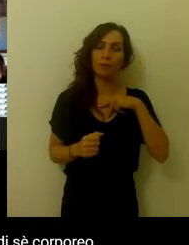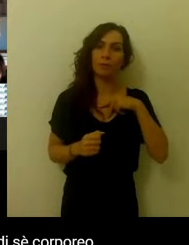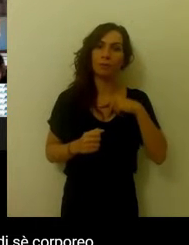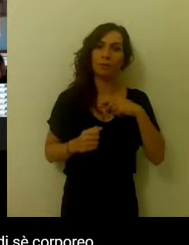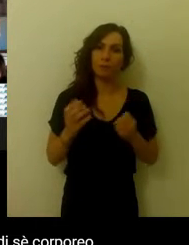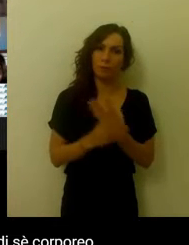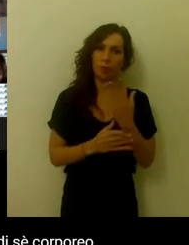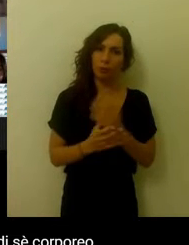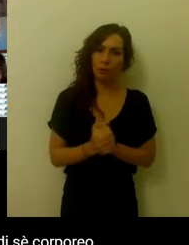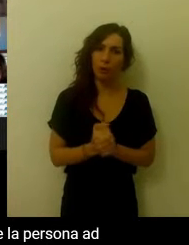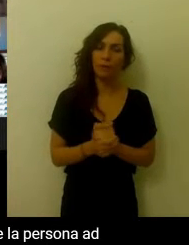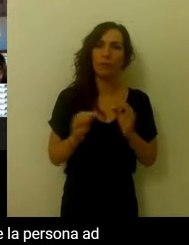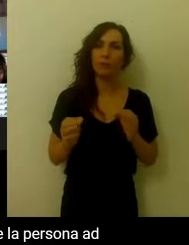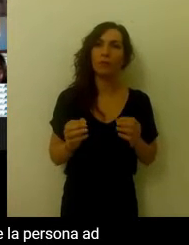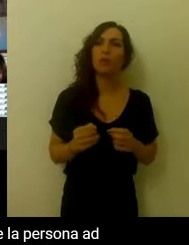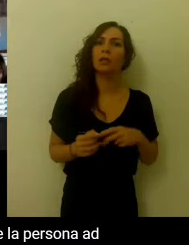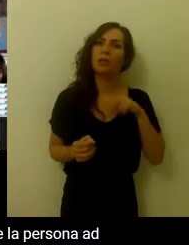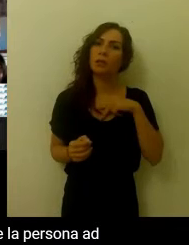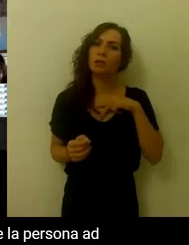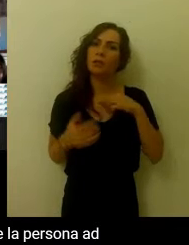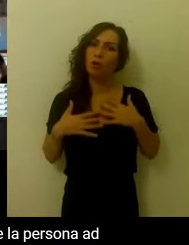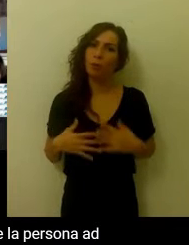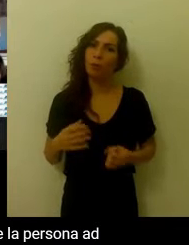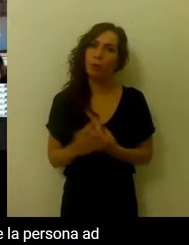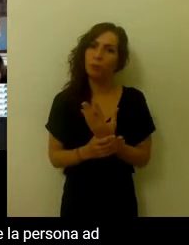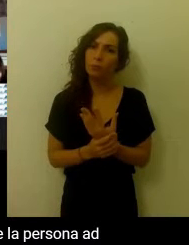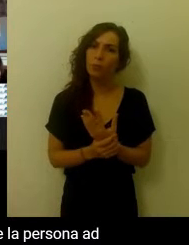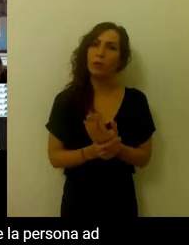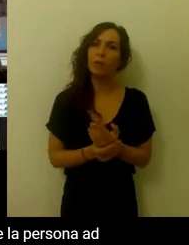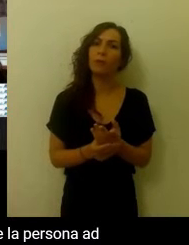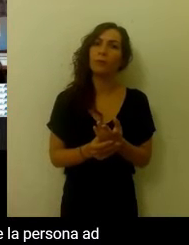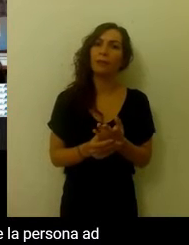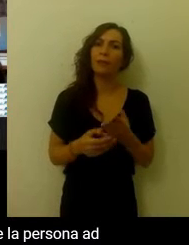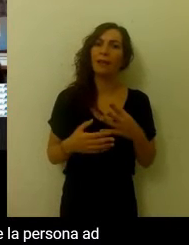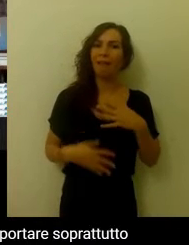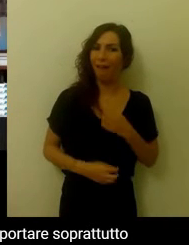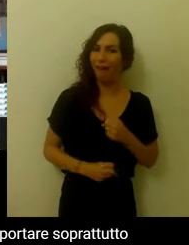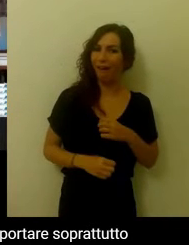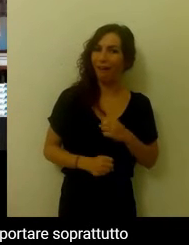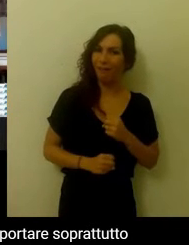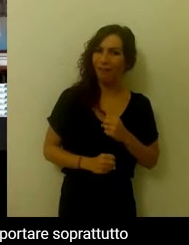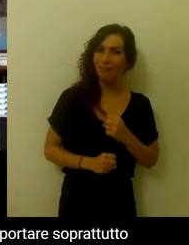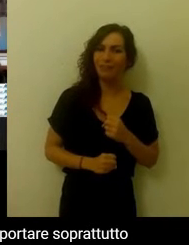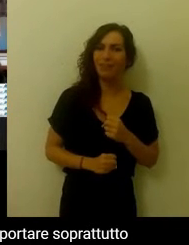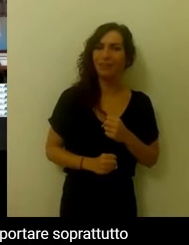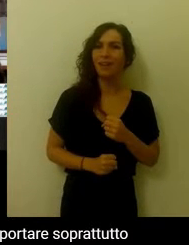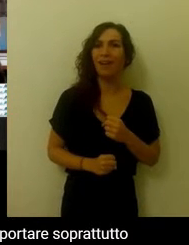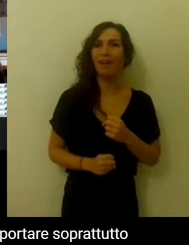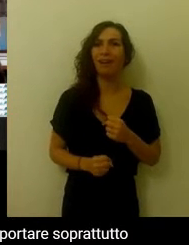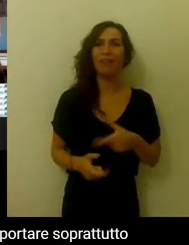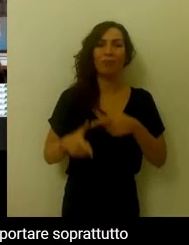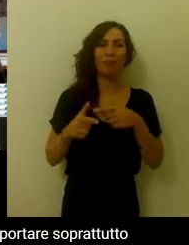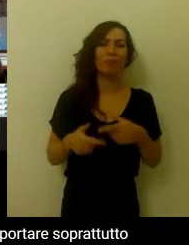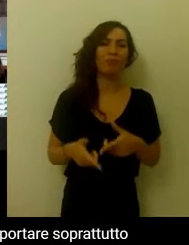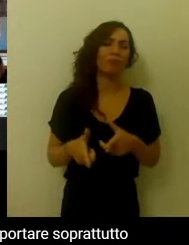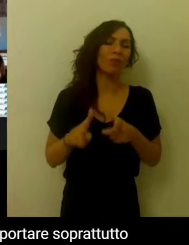di sé e di sé corporeo, il senso di inferiorità e l'ansia possono portare la persona ad autosvalutarsi, quindi esperienze